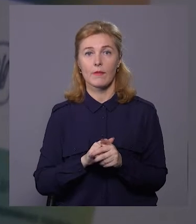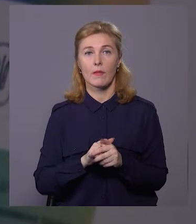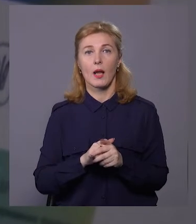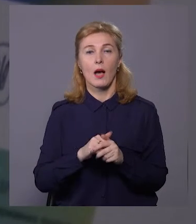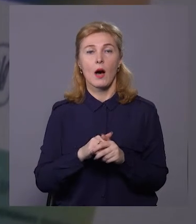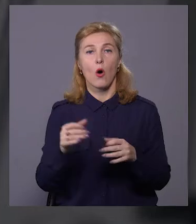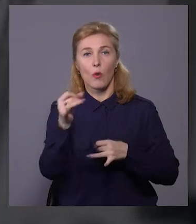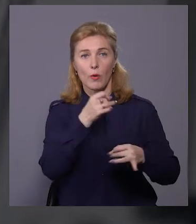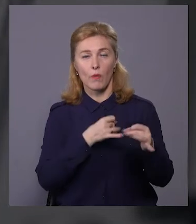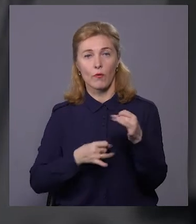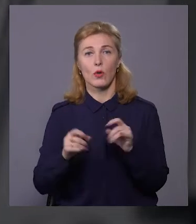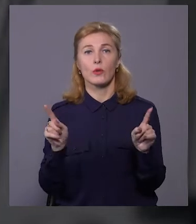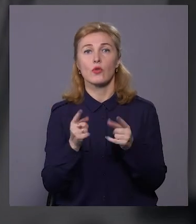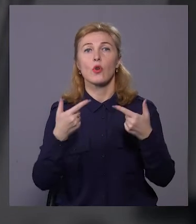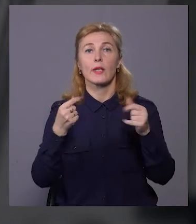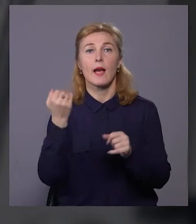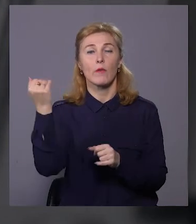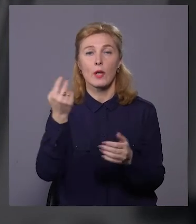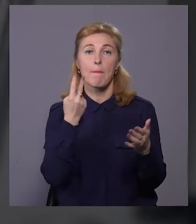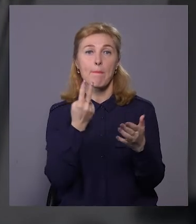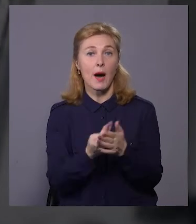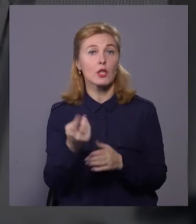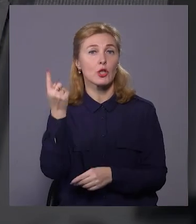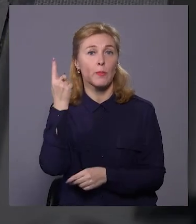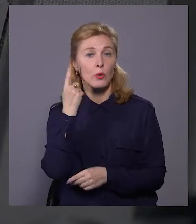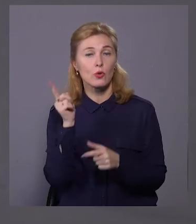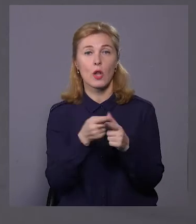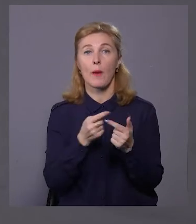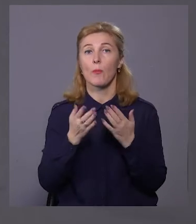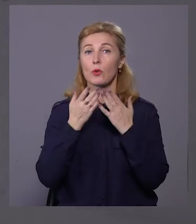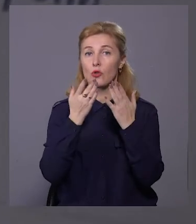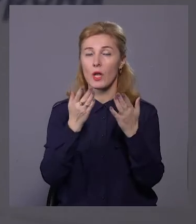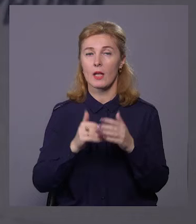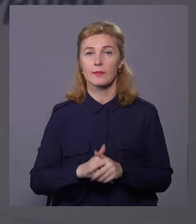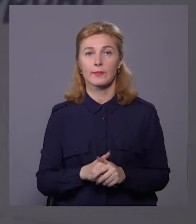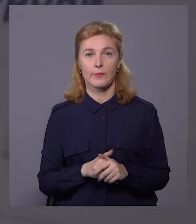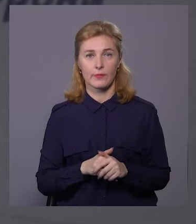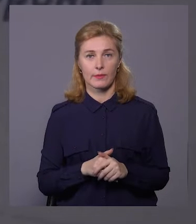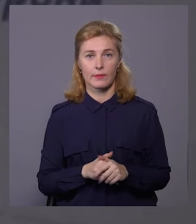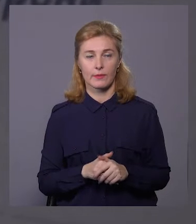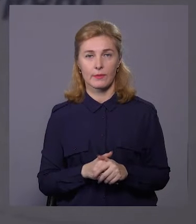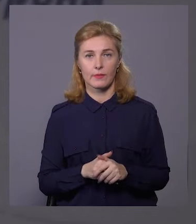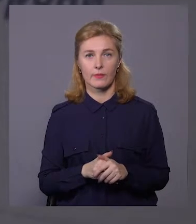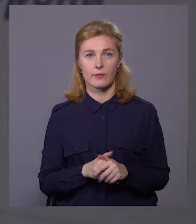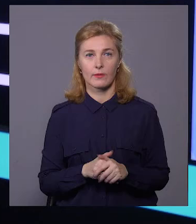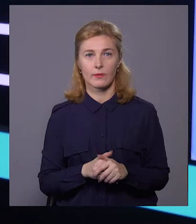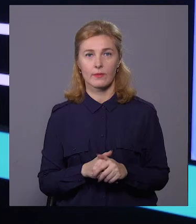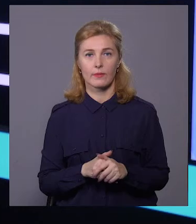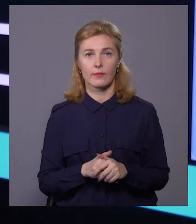підлітками обговорюйте, що і де вони побачили, почули чи прочитали. Тетяна Гуща, Ірина Митюк, Новини міста.